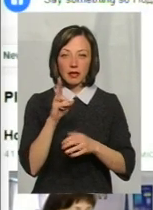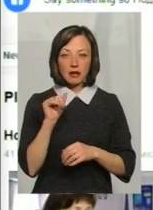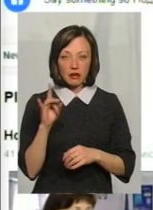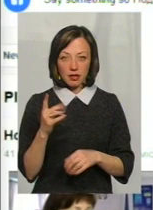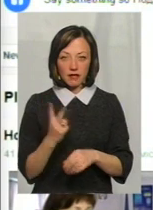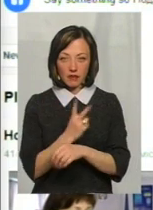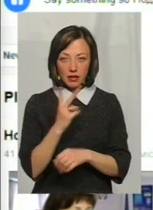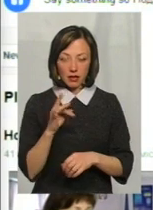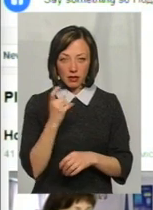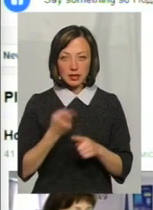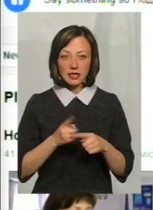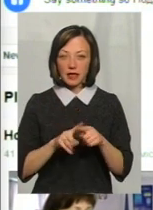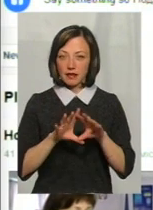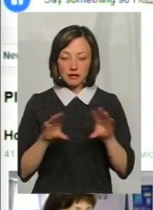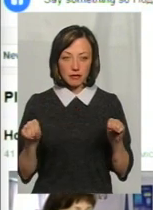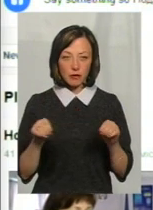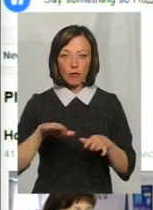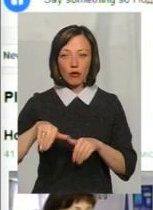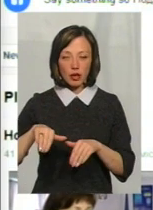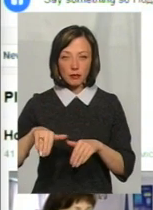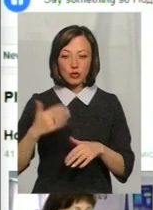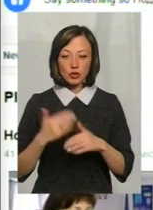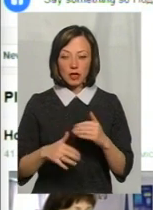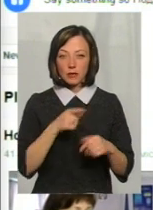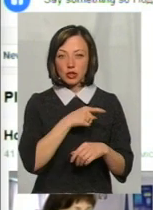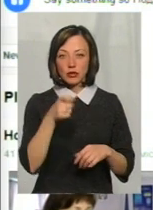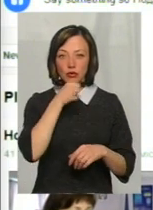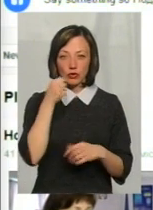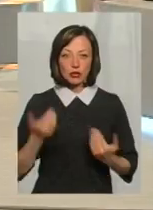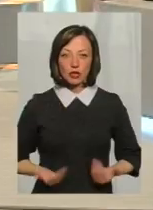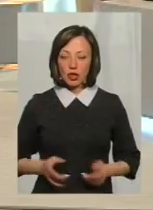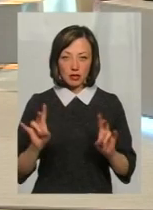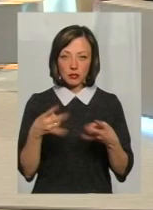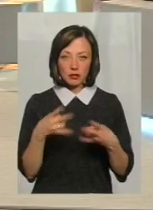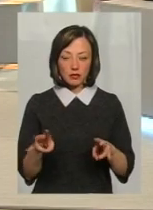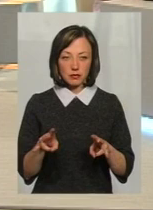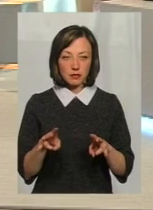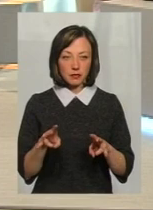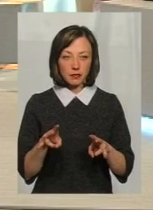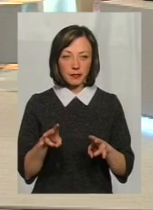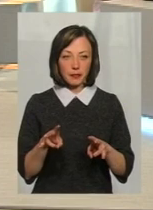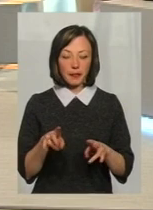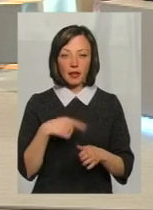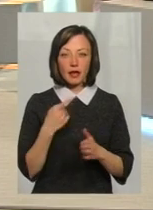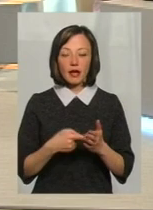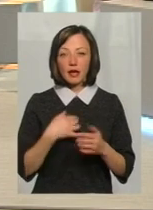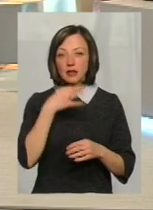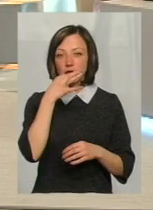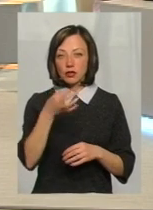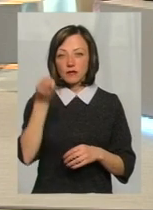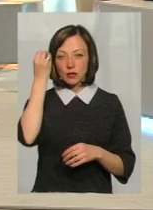двічі, це двічі і все. Потім вже під час дорослого життя не рекомендується робити? вам скажу,